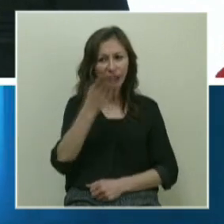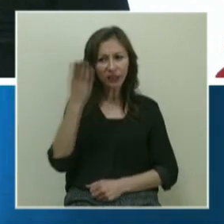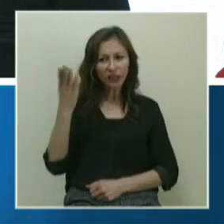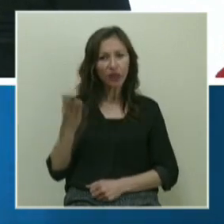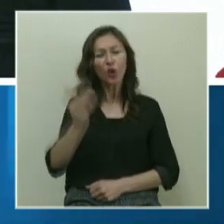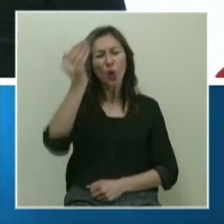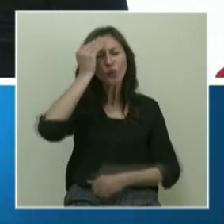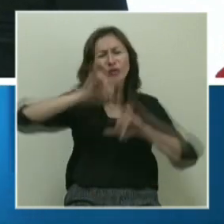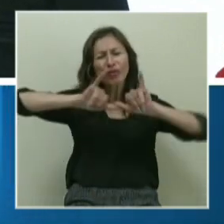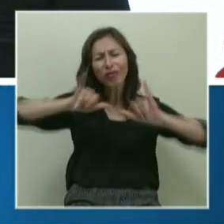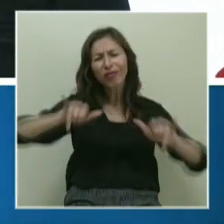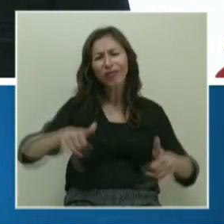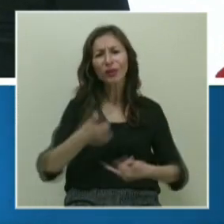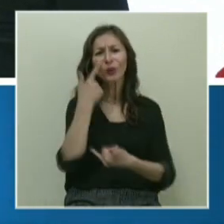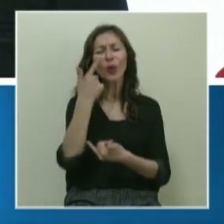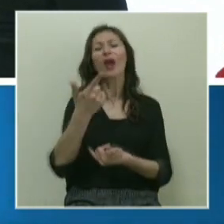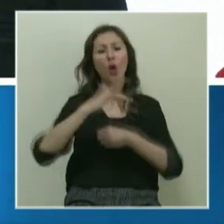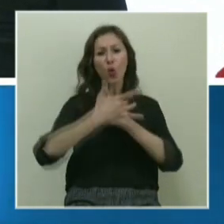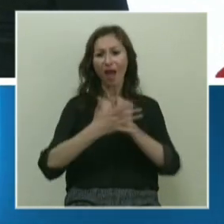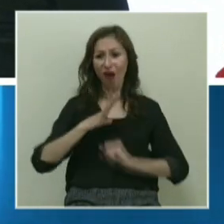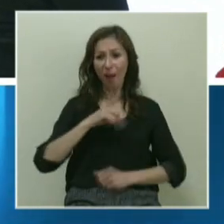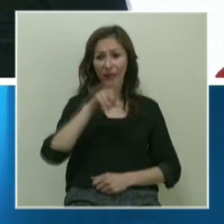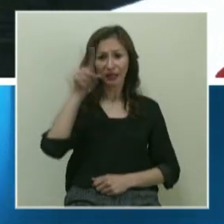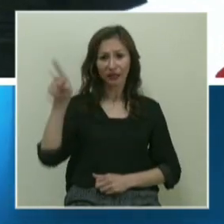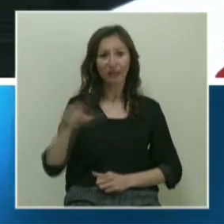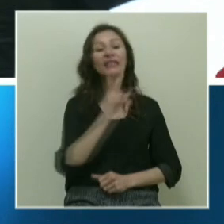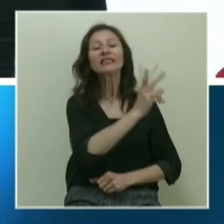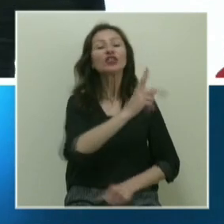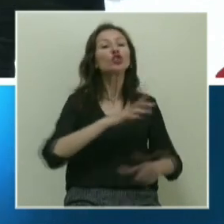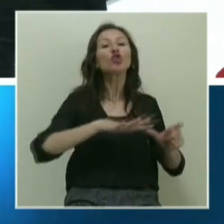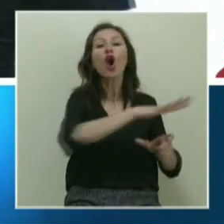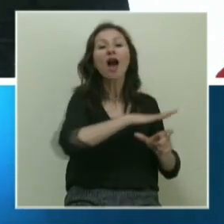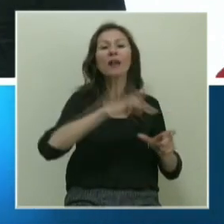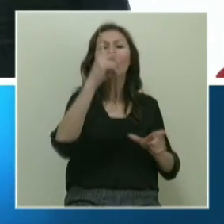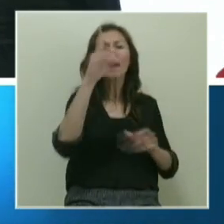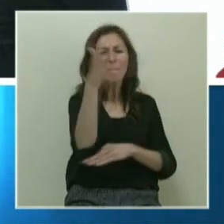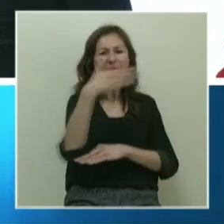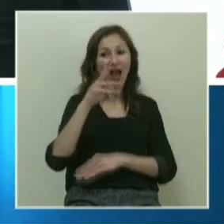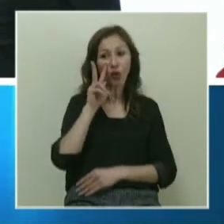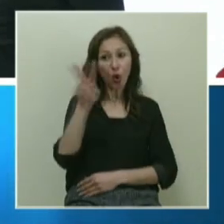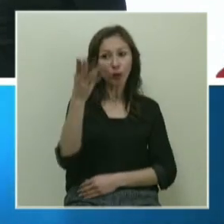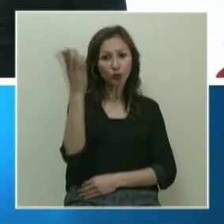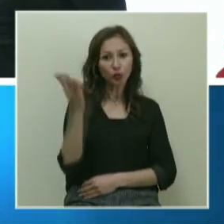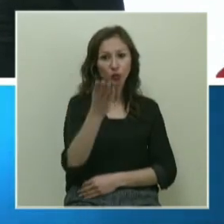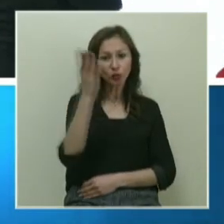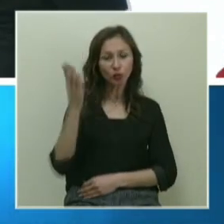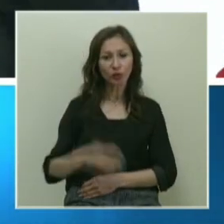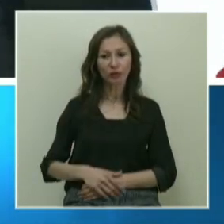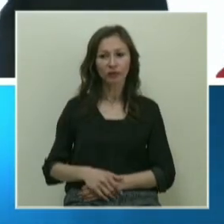Yoksul, ezik halkı olan ülke gören var mı? Sizin coğrafyanızdan bir tane bayrak görüyor musunuz orada?